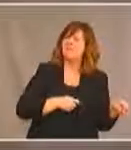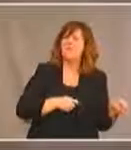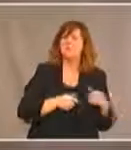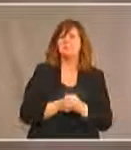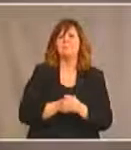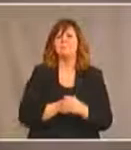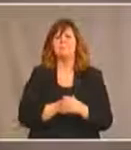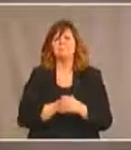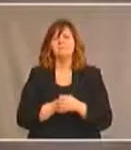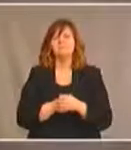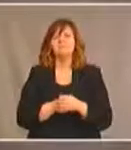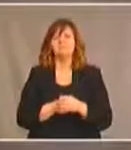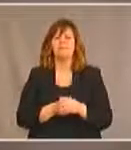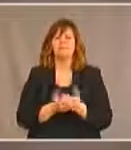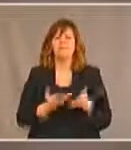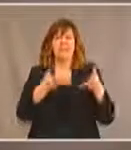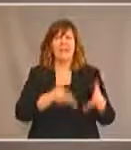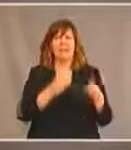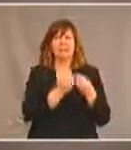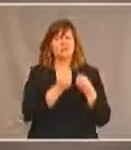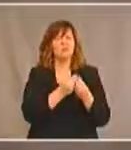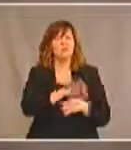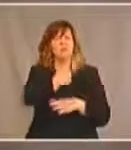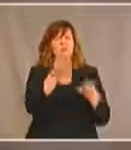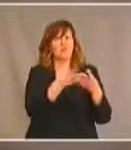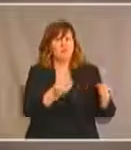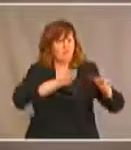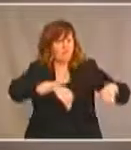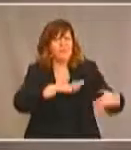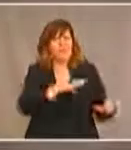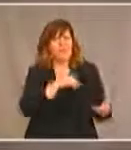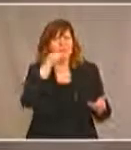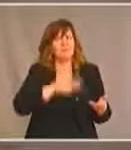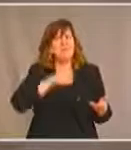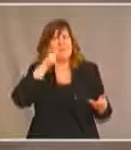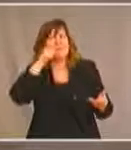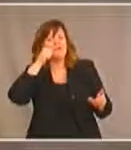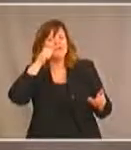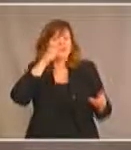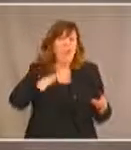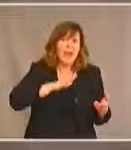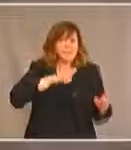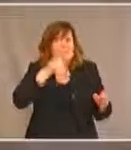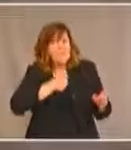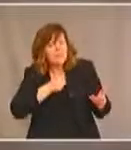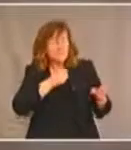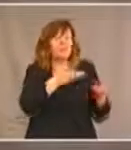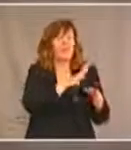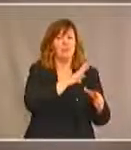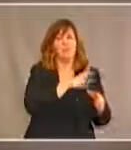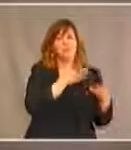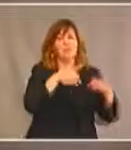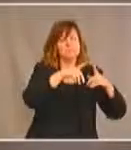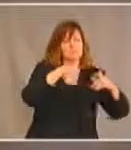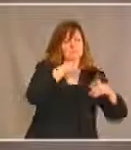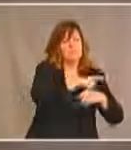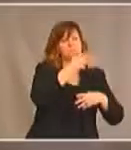sur les problèmes des femmes et des filles autochtones ayant des handicaps, mais nous voulons aussi entendre nos délégués au webinaire